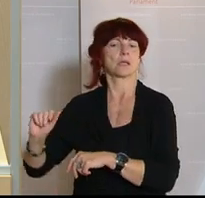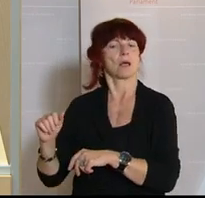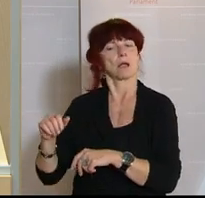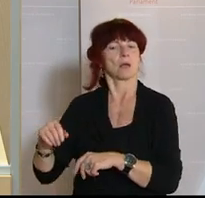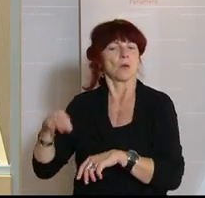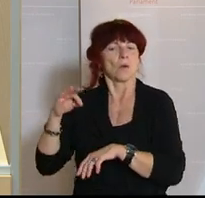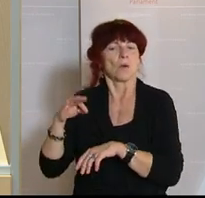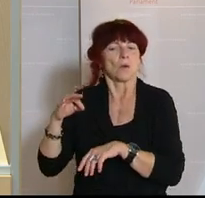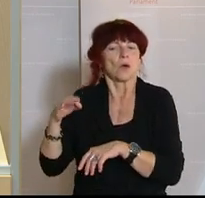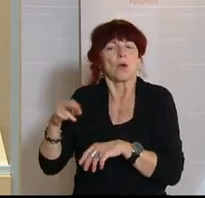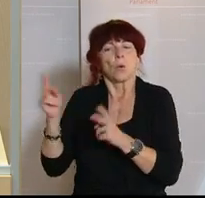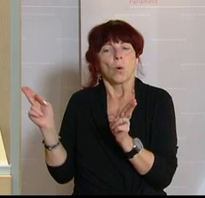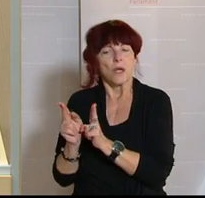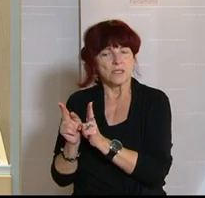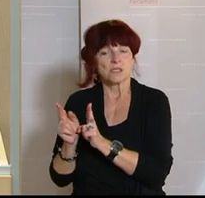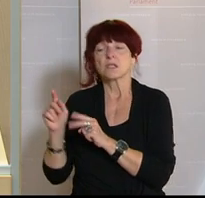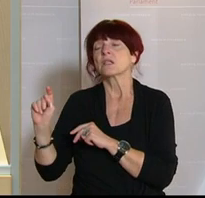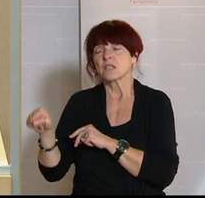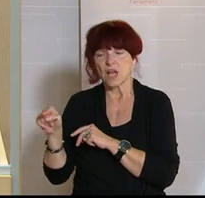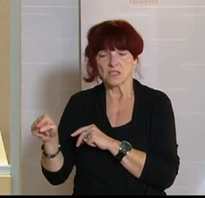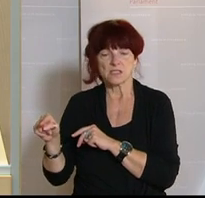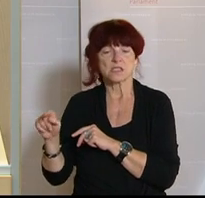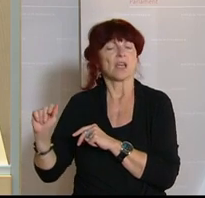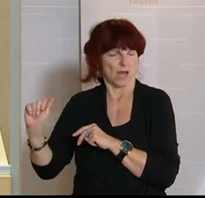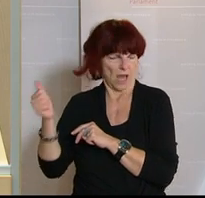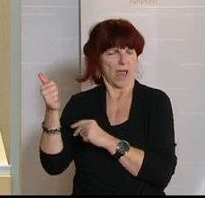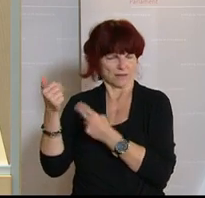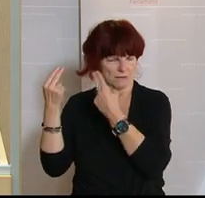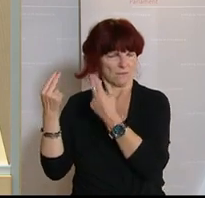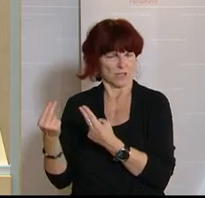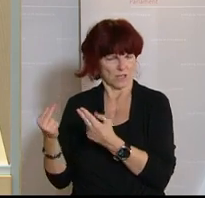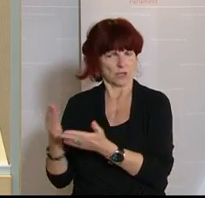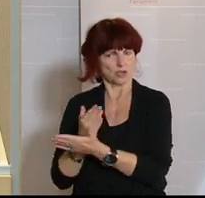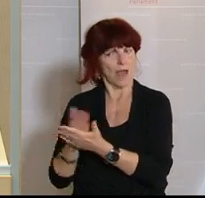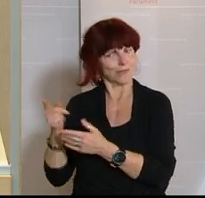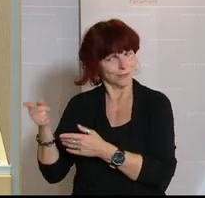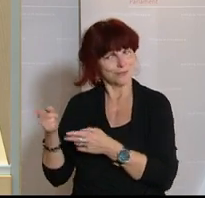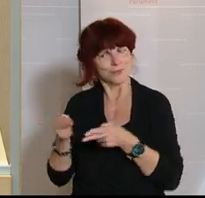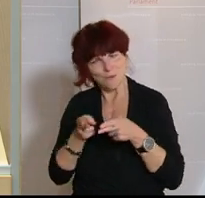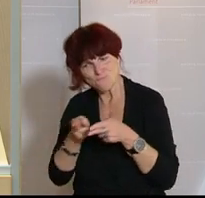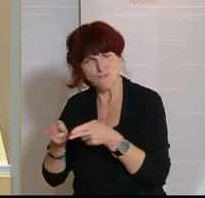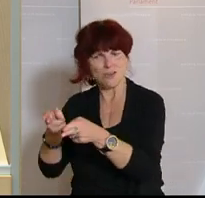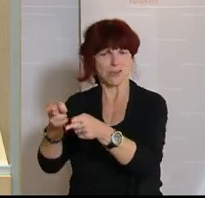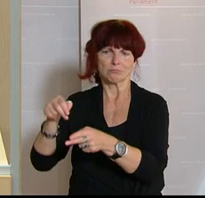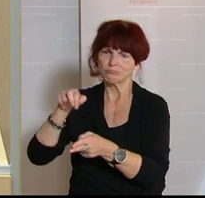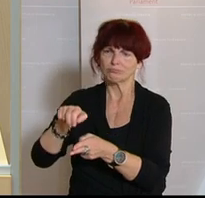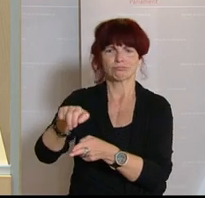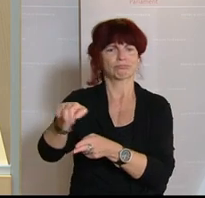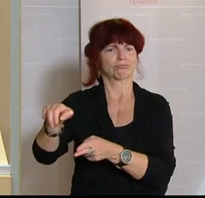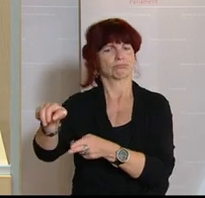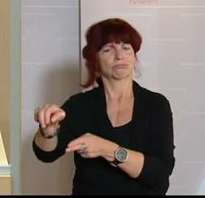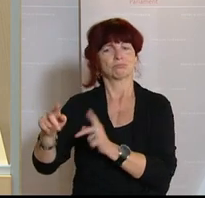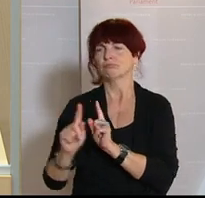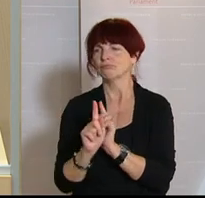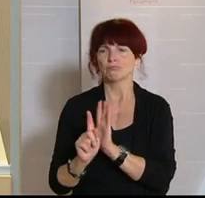diesen Weg mit uns gemeinsam, mit der österreichischen Bevölkerung gemeinsam geht. Und die Bevölkerung sieht